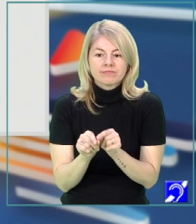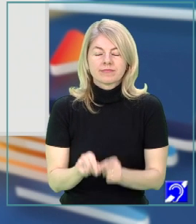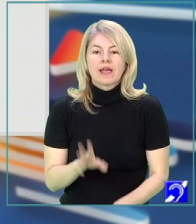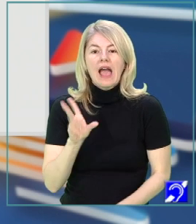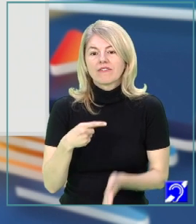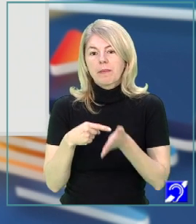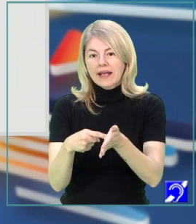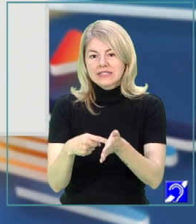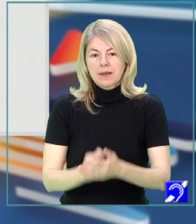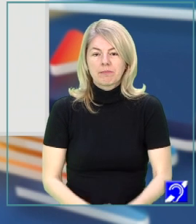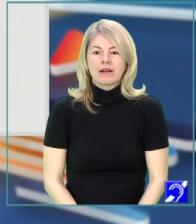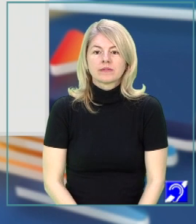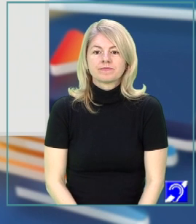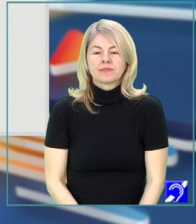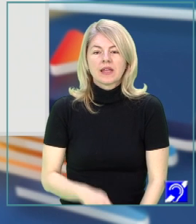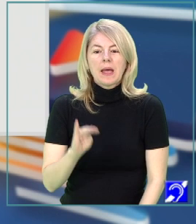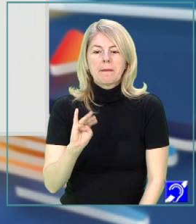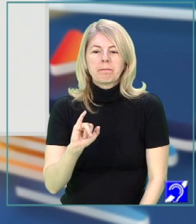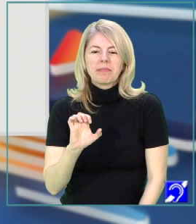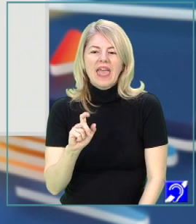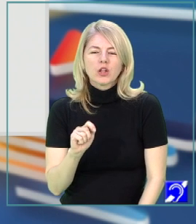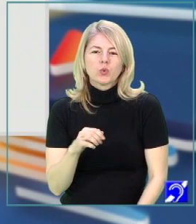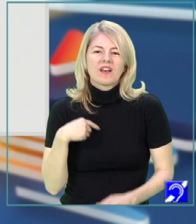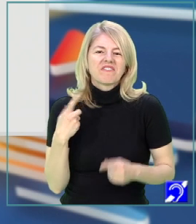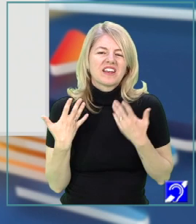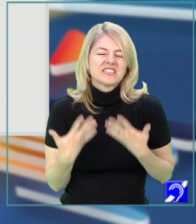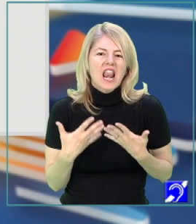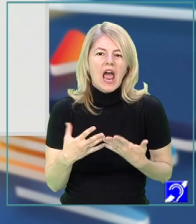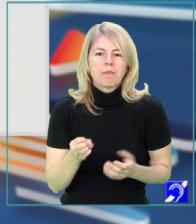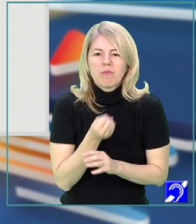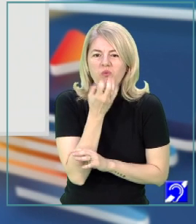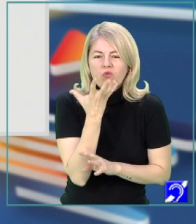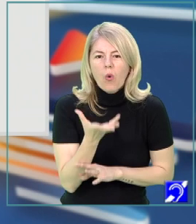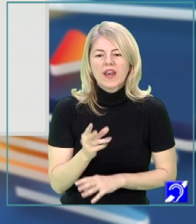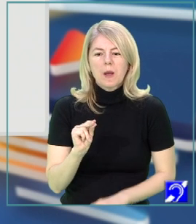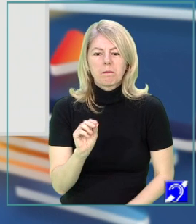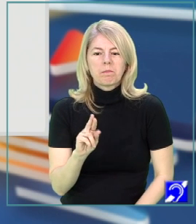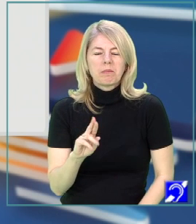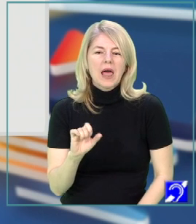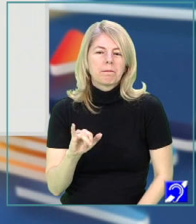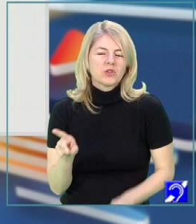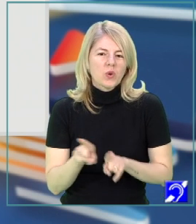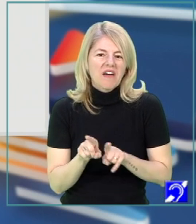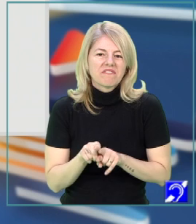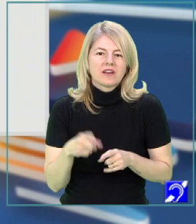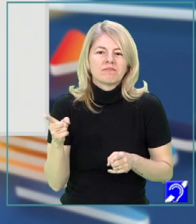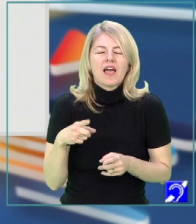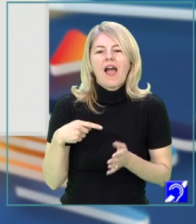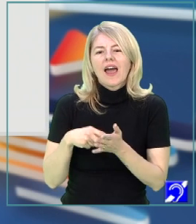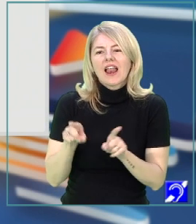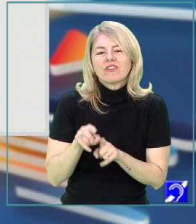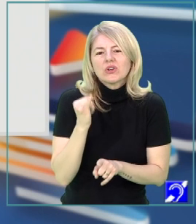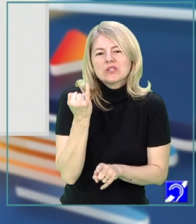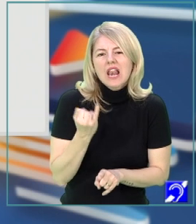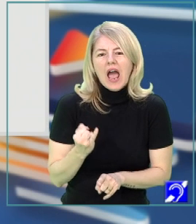exemple. Bietul stânjenel sau plăpândul stânjenel. Alt